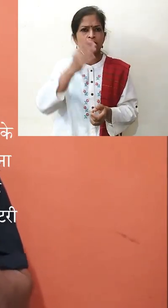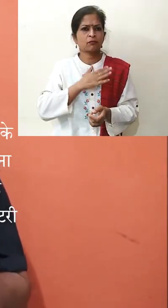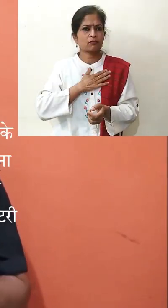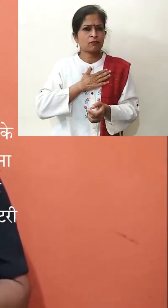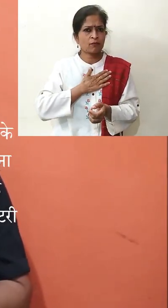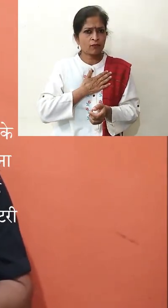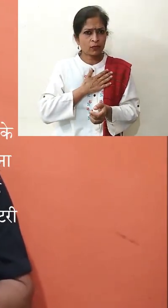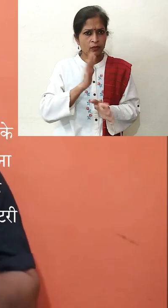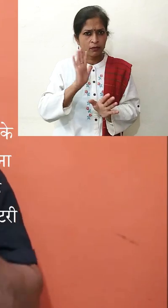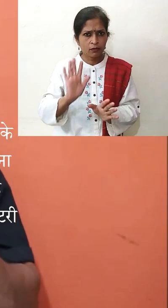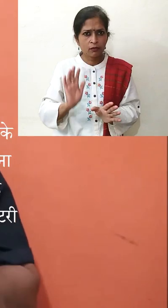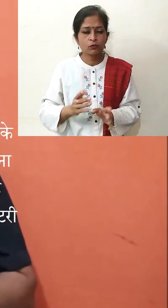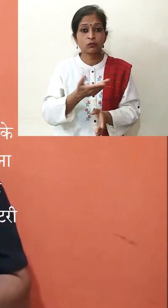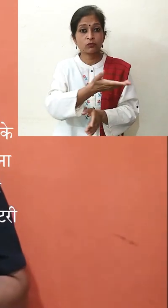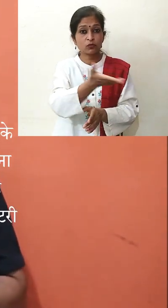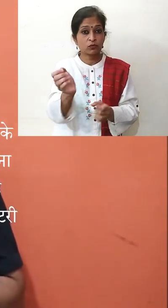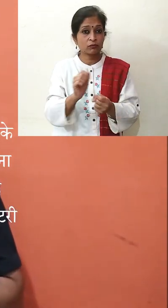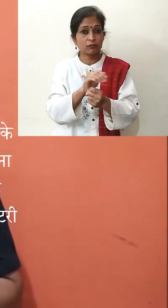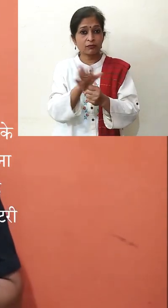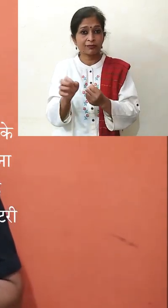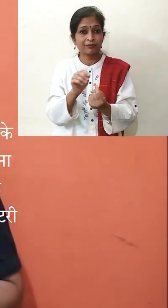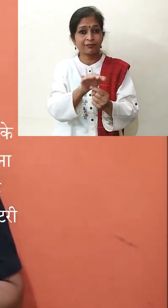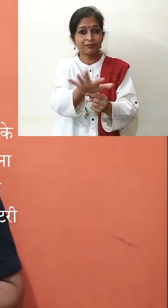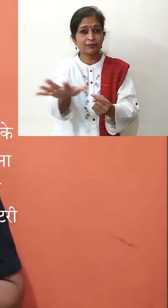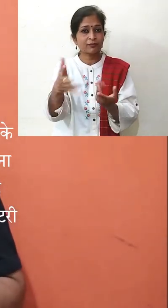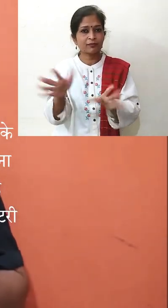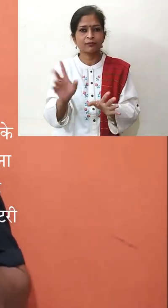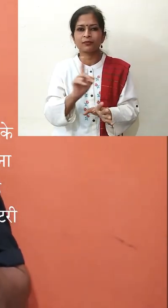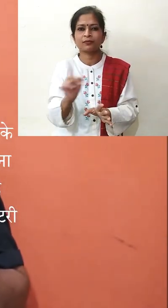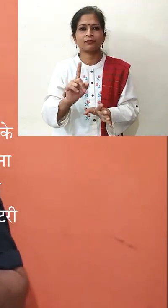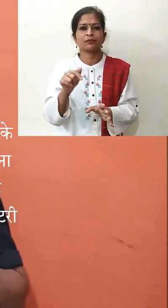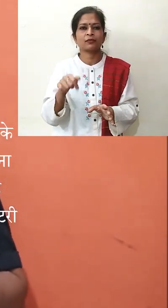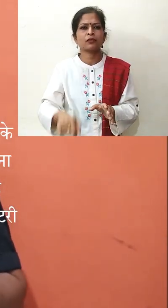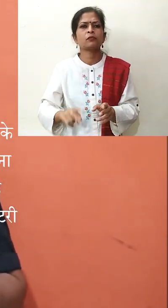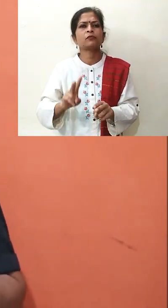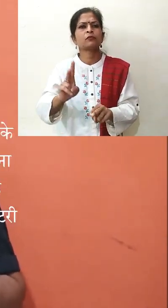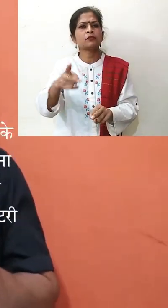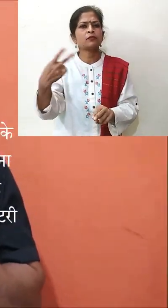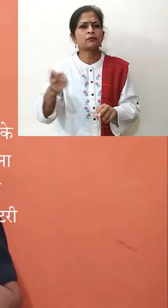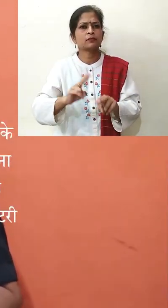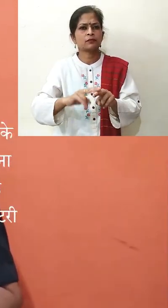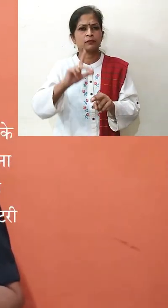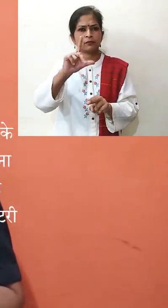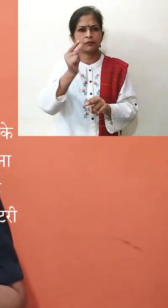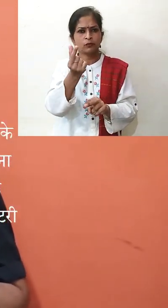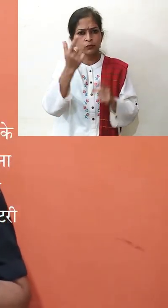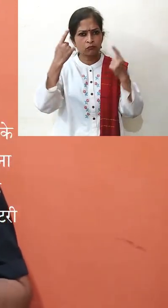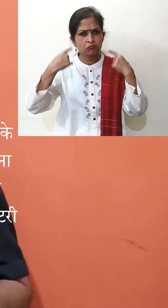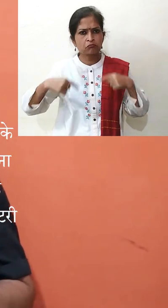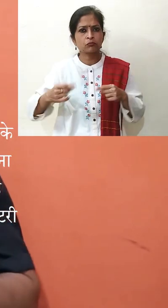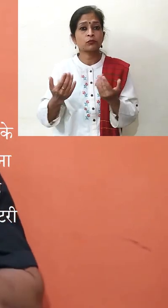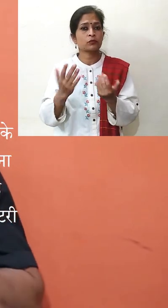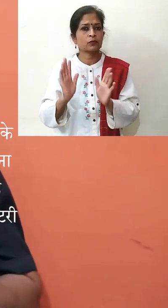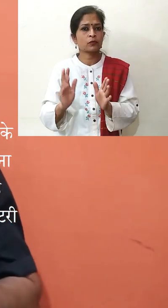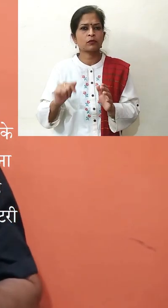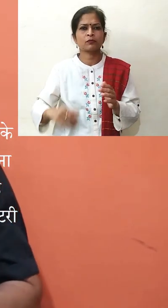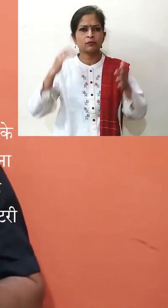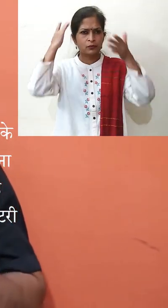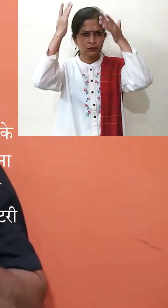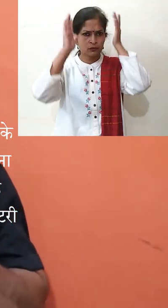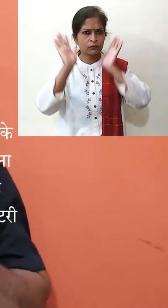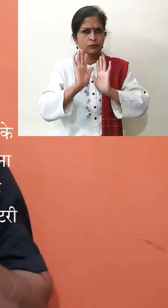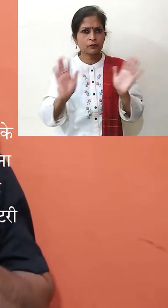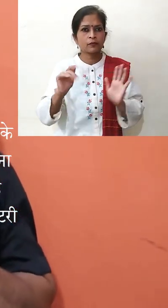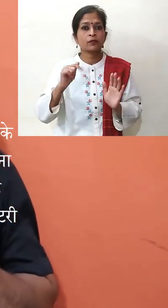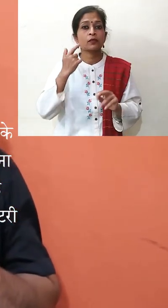या सांस लिनियम तकलीफ हो, उन सभी को करोना वायरस का संक्रमनौ। यह किसी अन्य फ्लू के लक्षन हो सकते हैं, आता घबराएं नहीं,